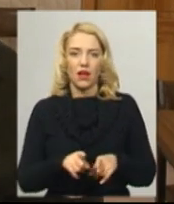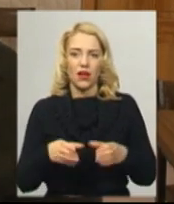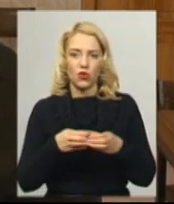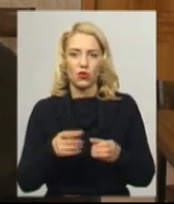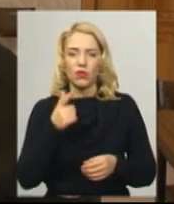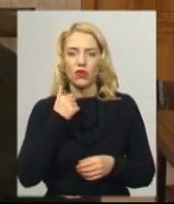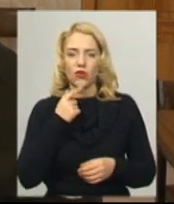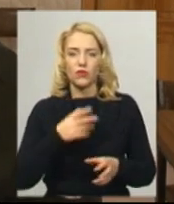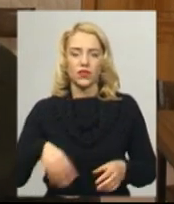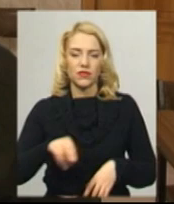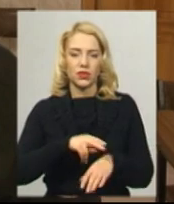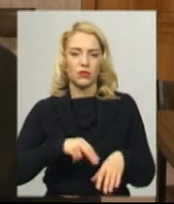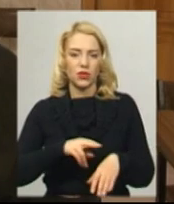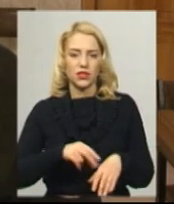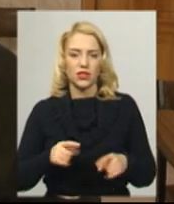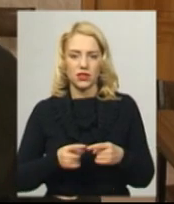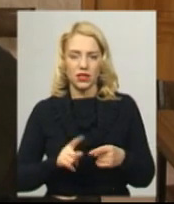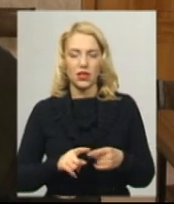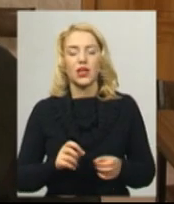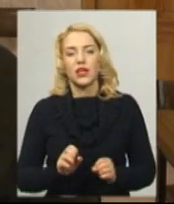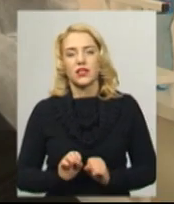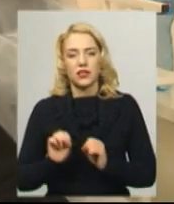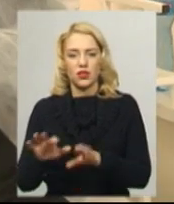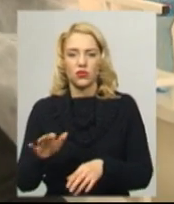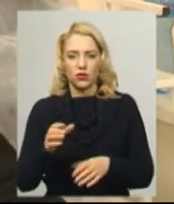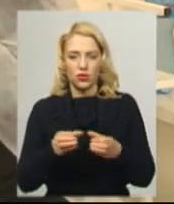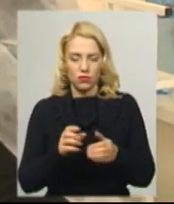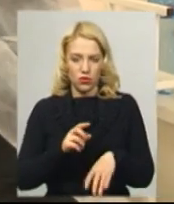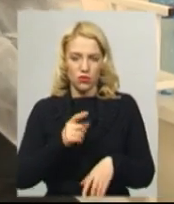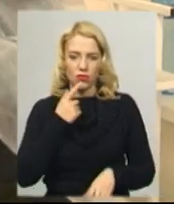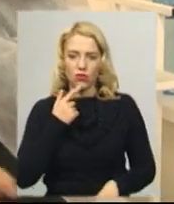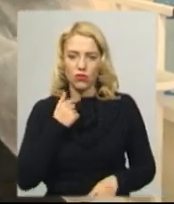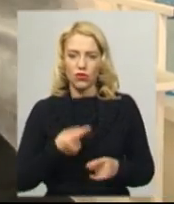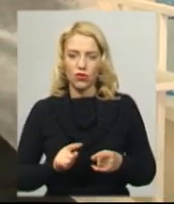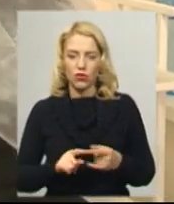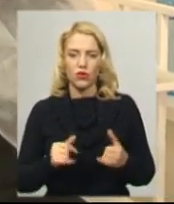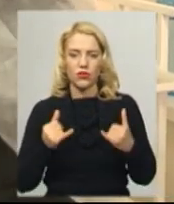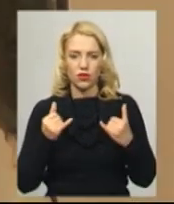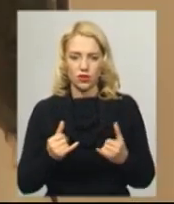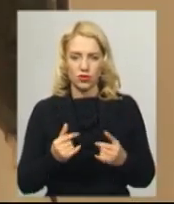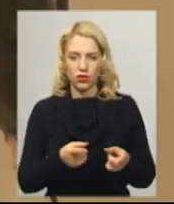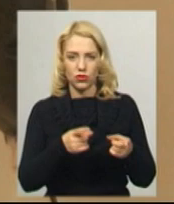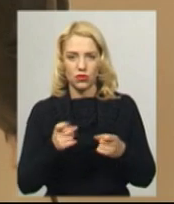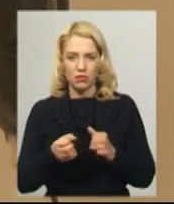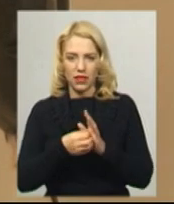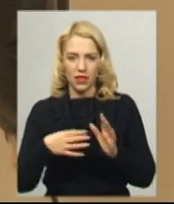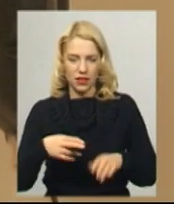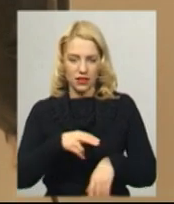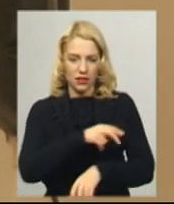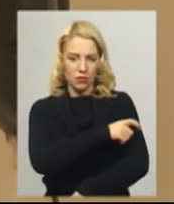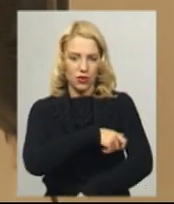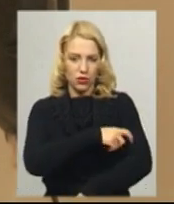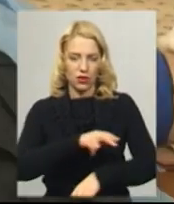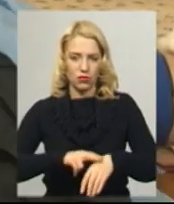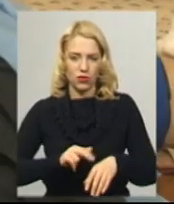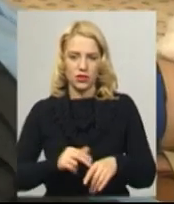поліцейські, у яких відповідає ця група крові, приходять і здають кров. Нагадаємо, до сьогоднішньої акції долучилися 15 патрульних поліцейських, кожен з